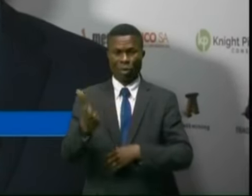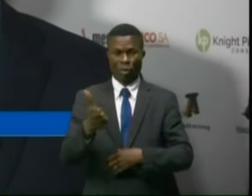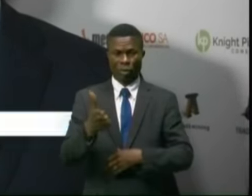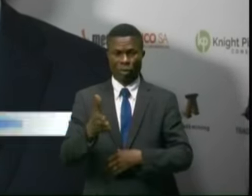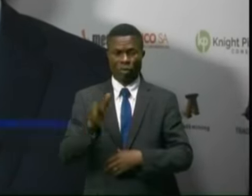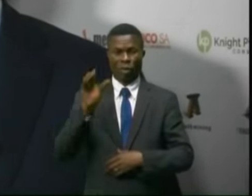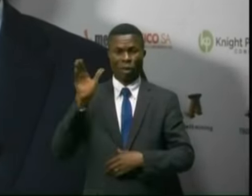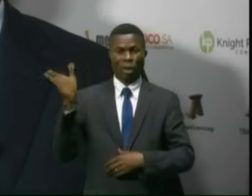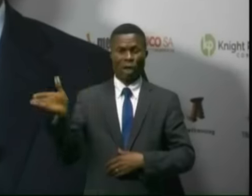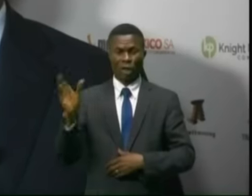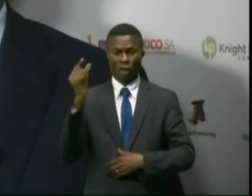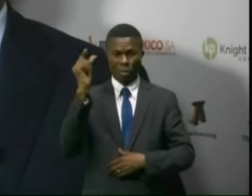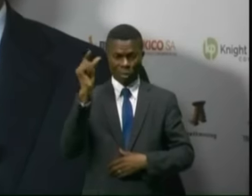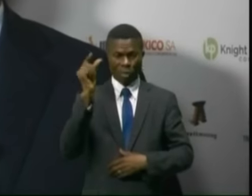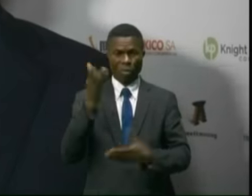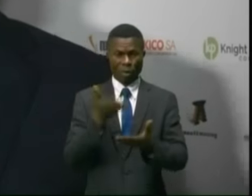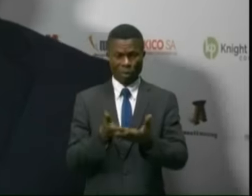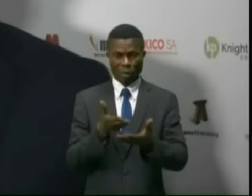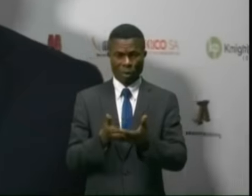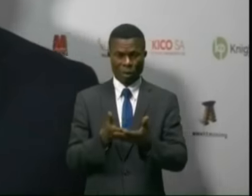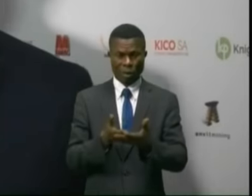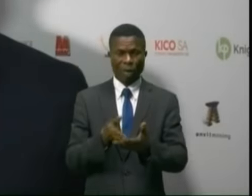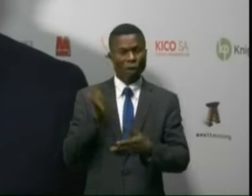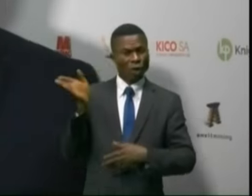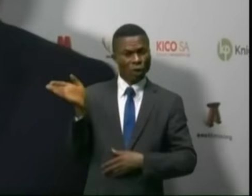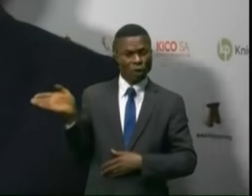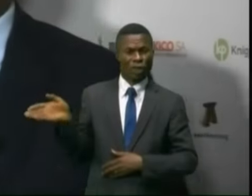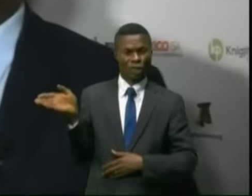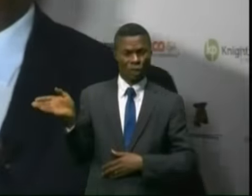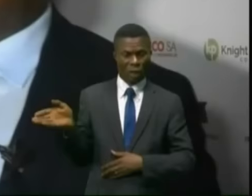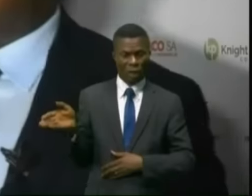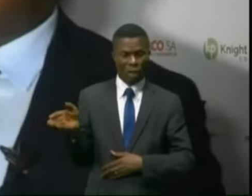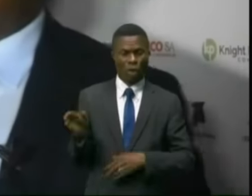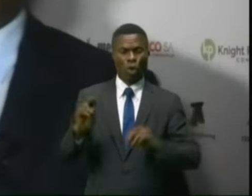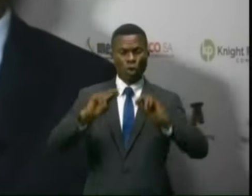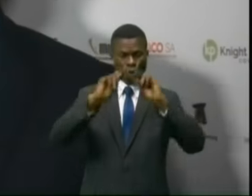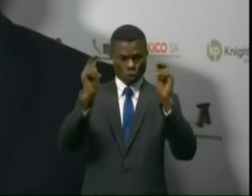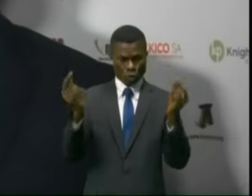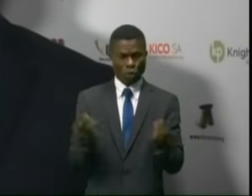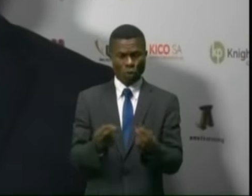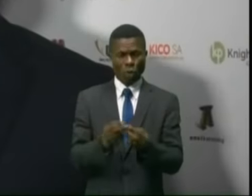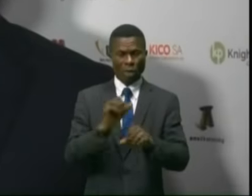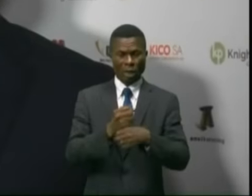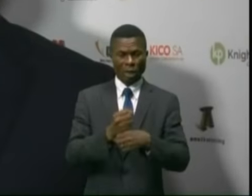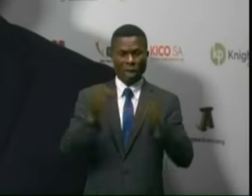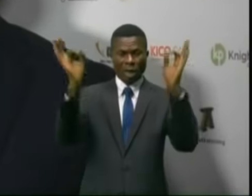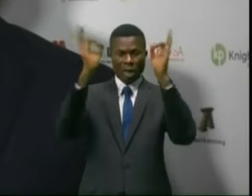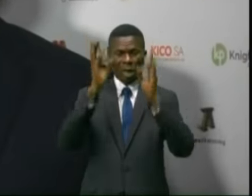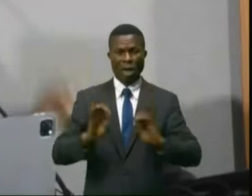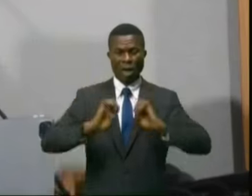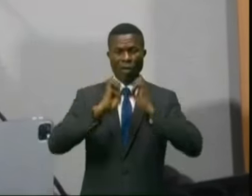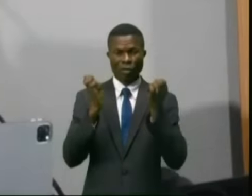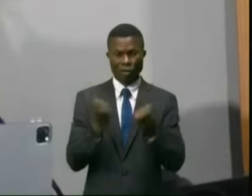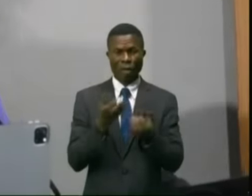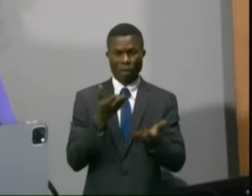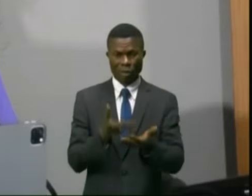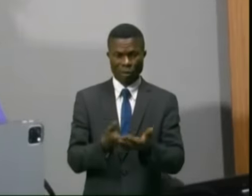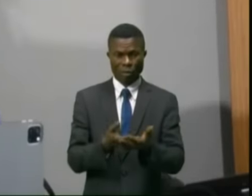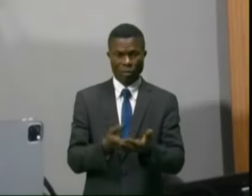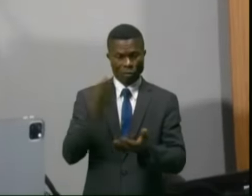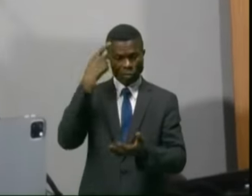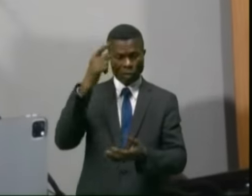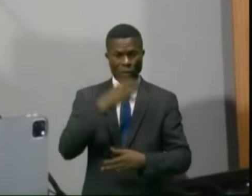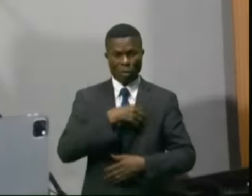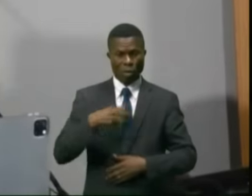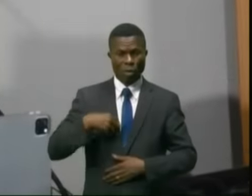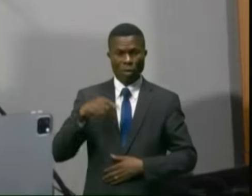Chambre des mines est une des chambres ou bien des commissions qui composent la Fédération des entreprises. Pour Chantal